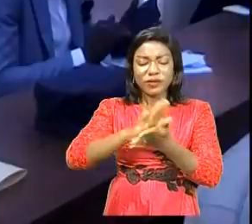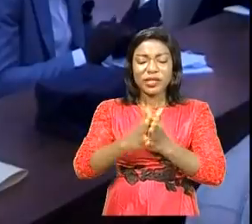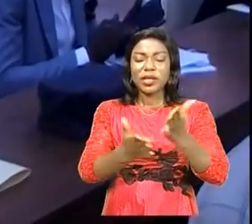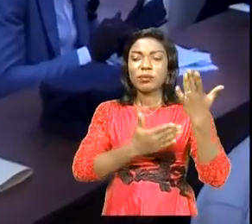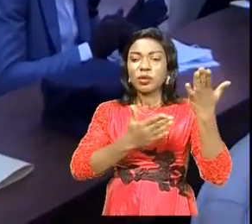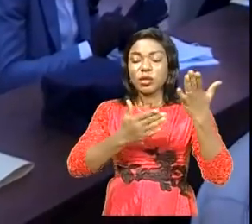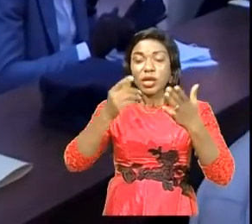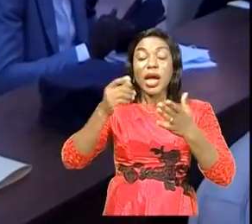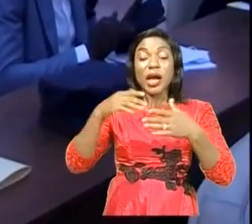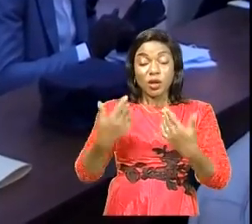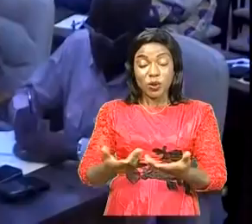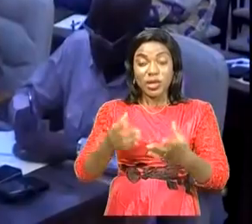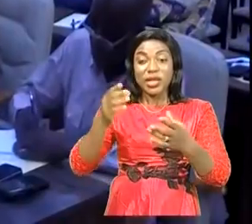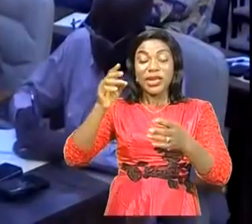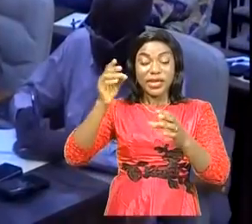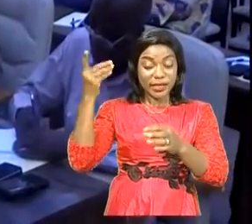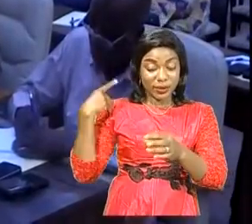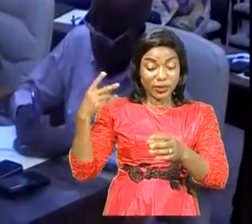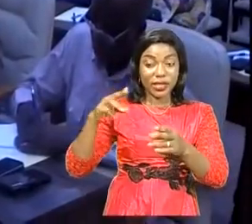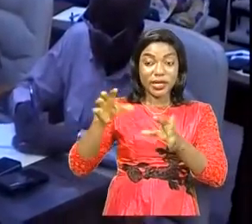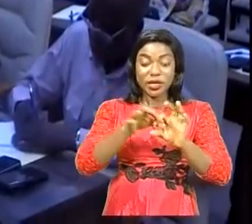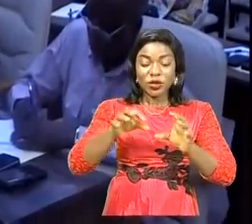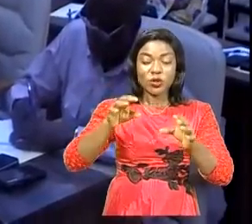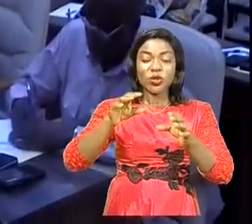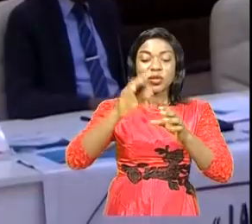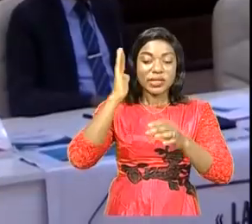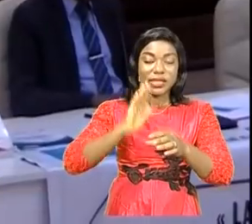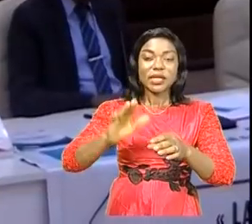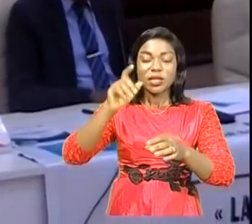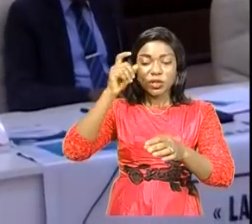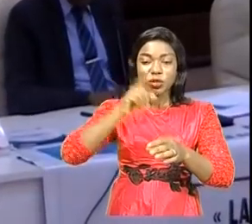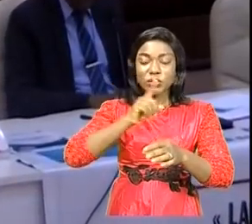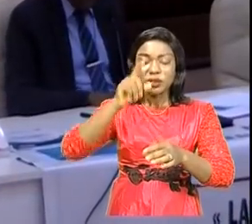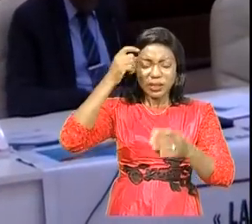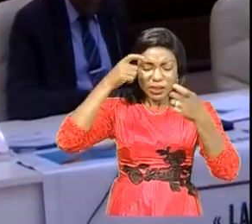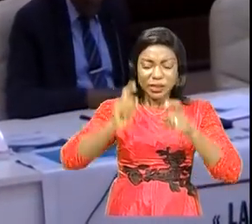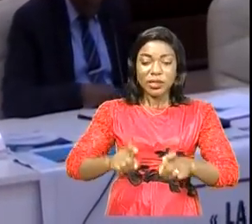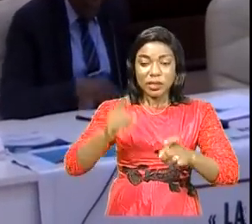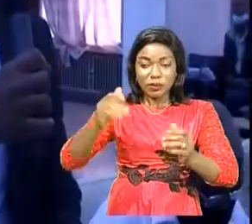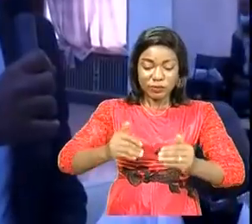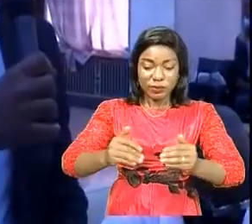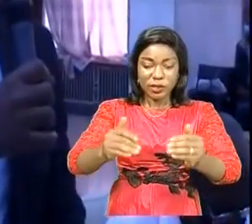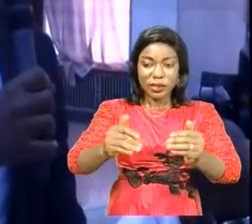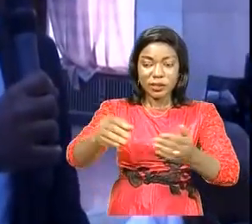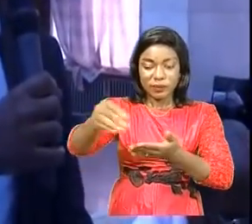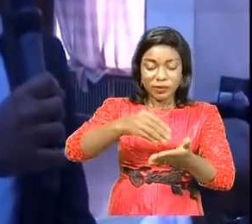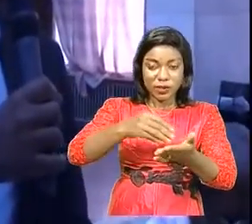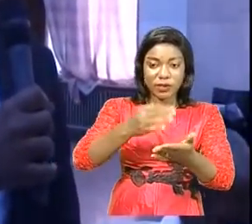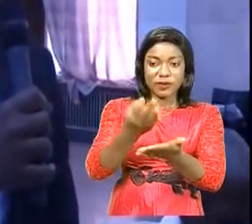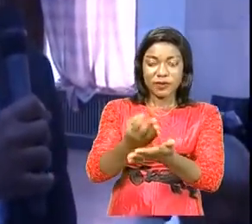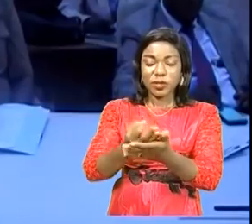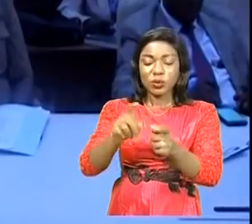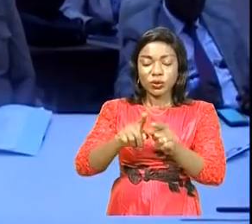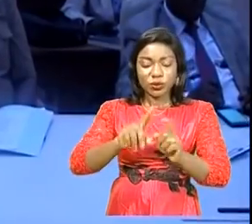députés de l'Union sacrée sont donc déterminés d'accompagner le gouvernement samaloukondé dans la mobilisation des recettes et dans le